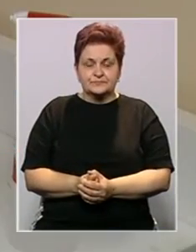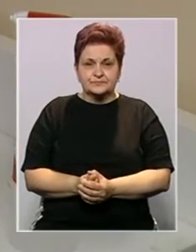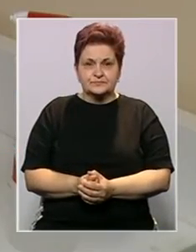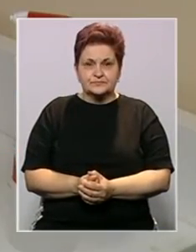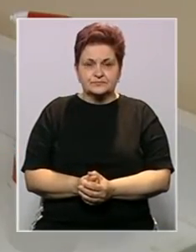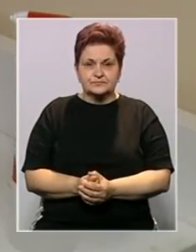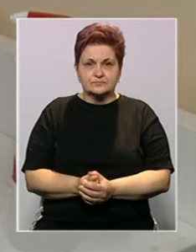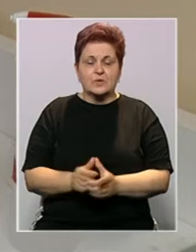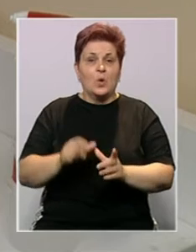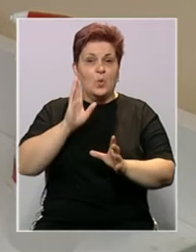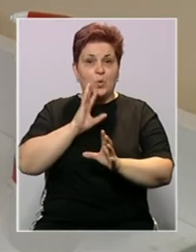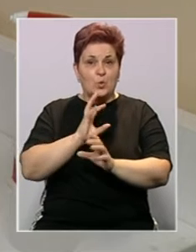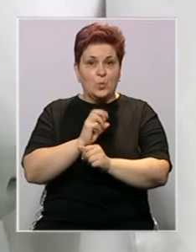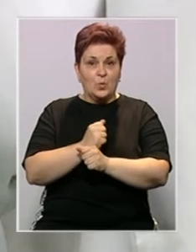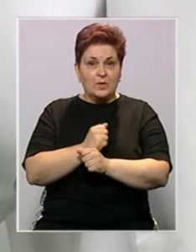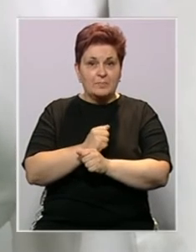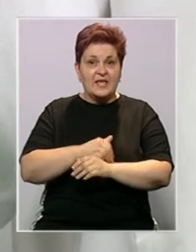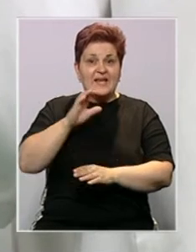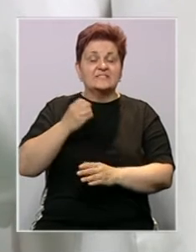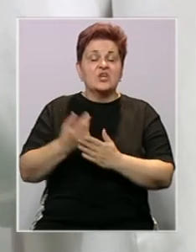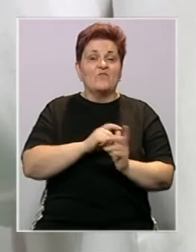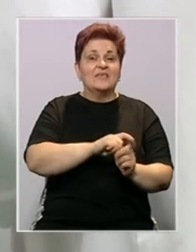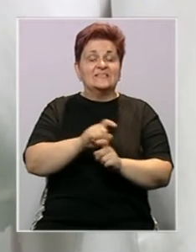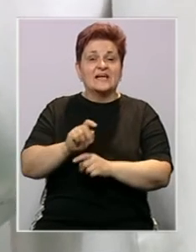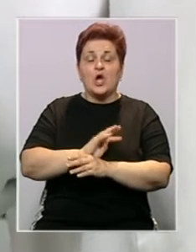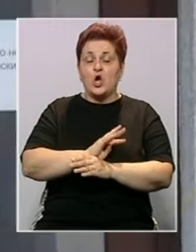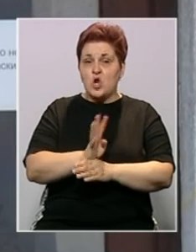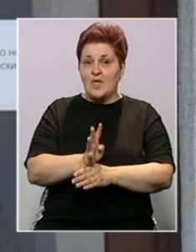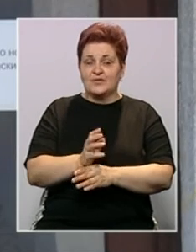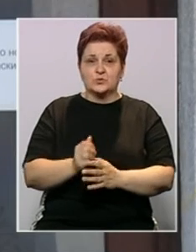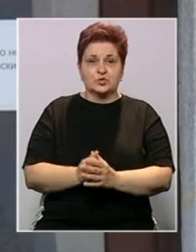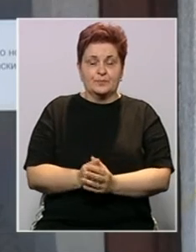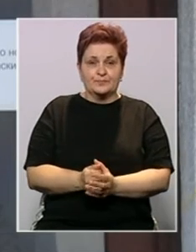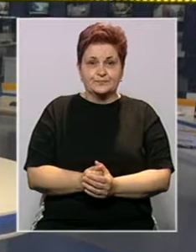U Bosni i Hercegovini raste brojnovo zaraženih koronavirusom.